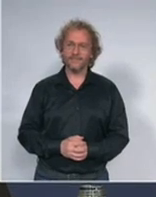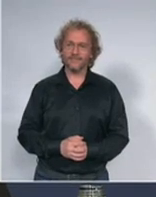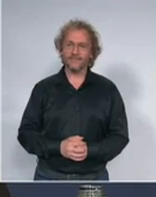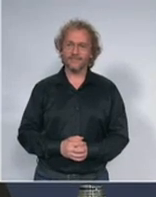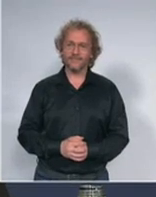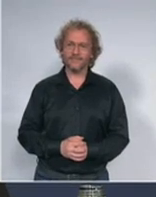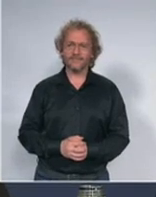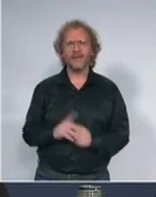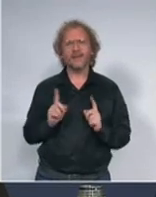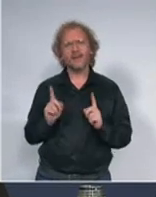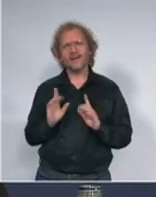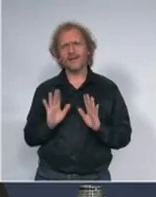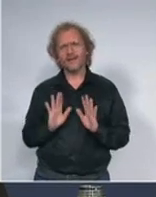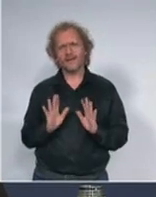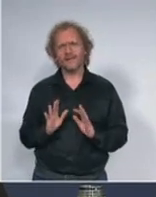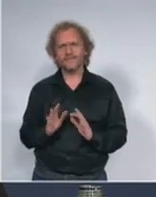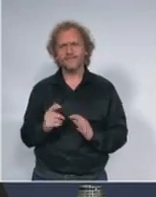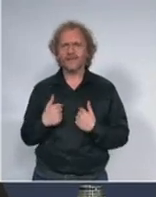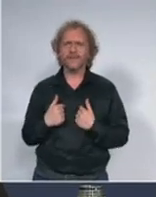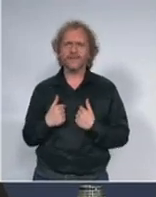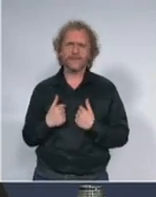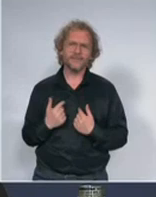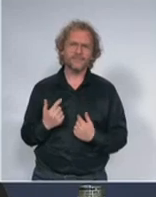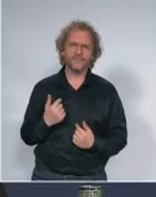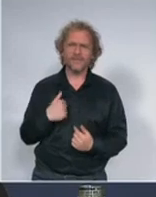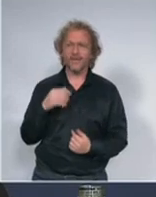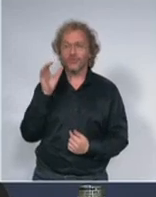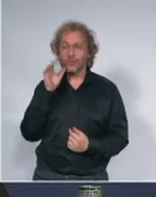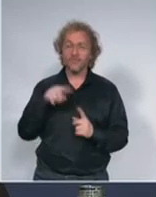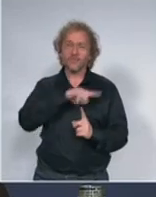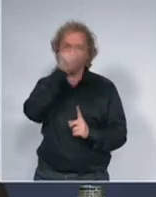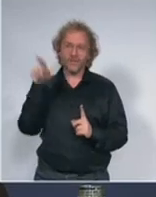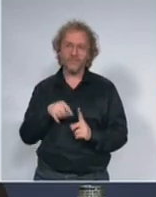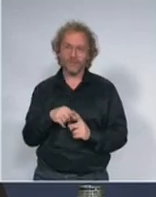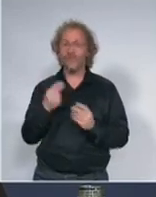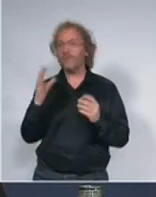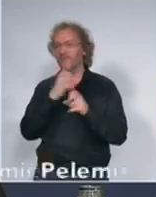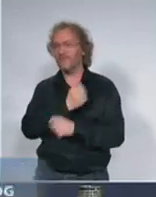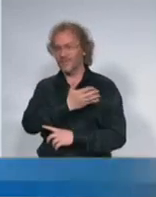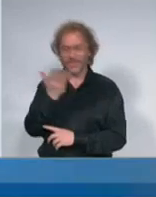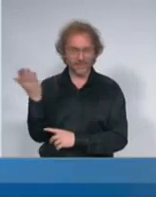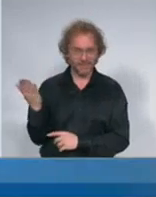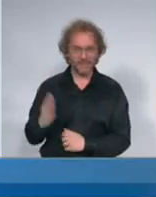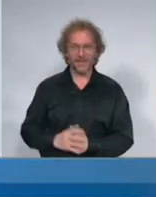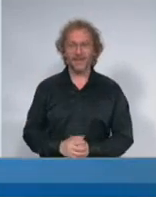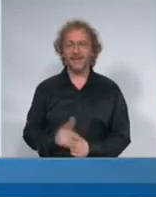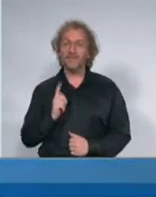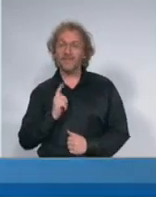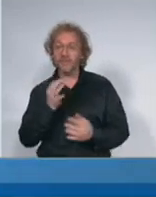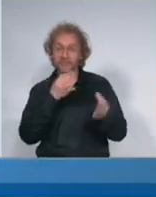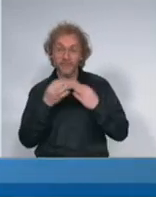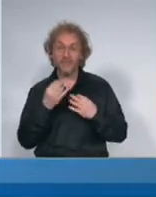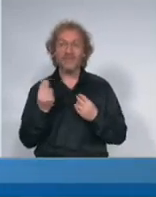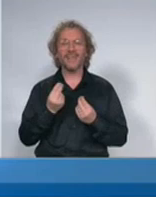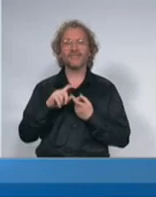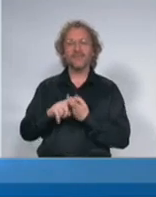pa ne ja slušam cijelo večer dobro večer svima i čekam da pitate nešto o bolisnicima i to